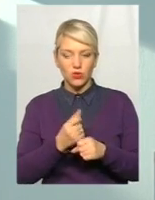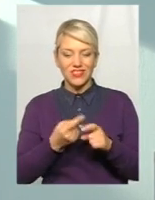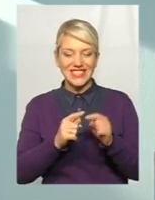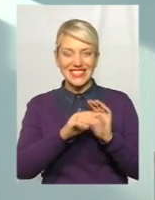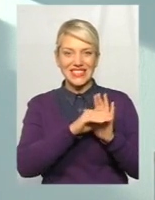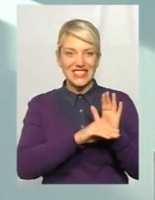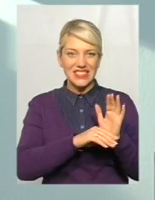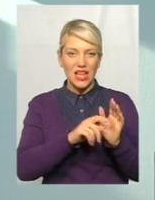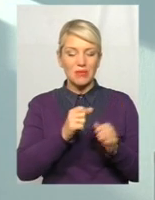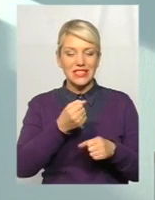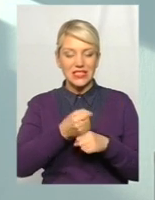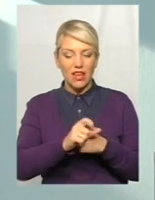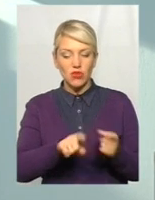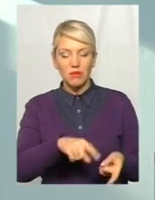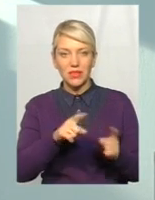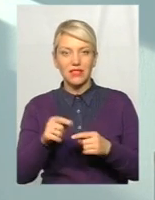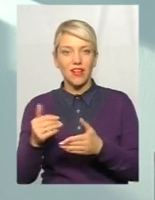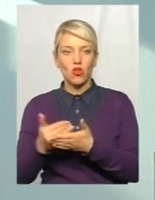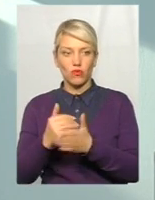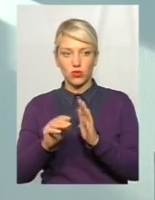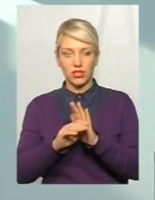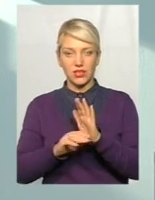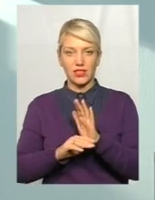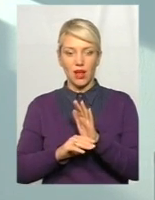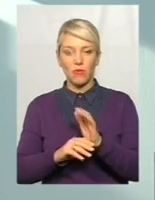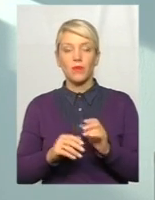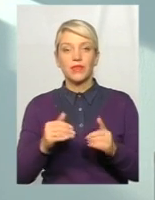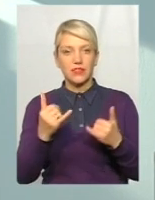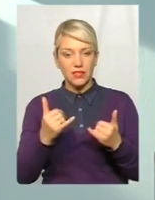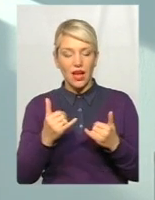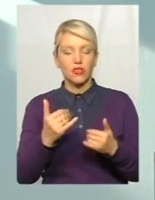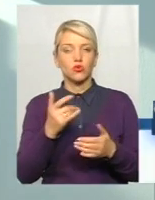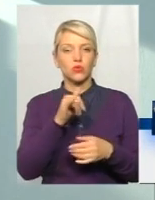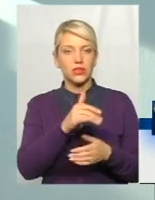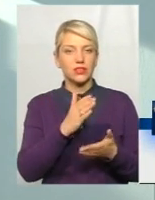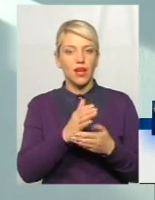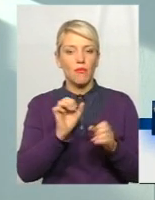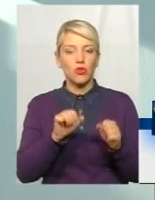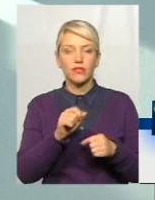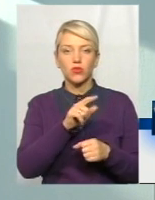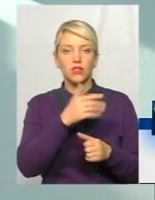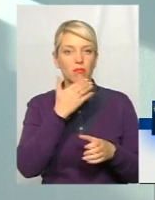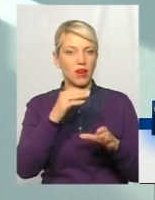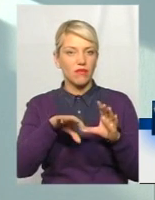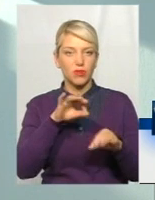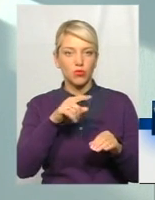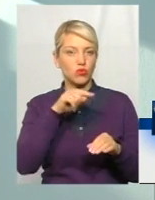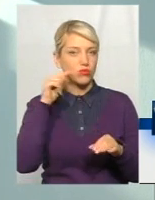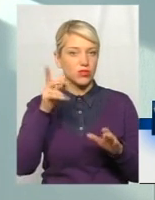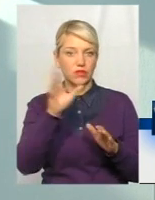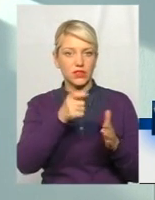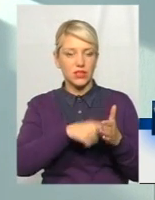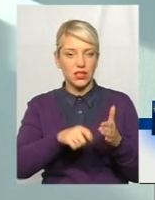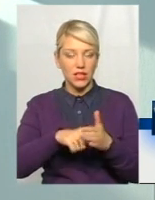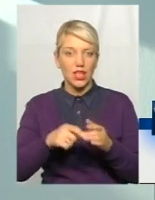системи практично неможливо. Зараз є можливість, тому що вони не мають вибору, не мають переходити. І я закликаю місця влади у